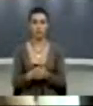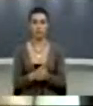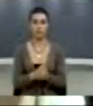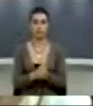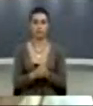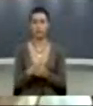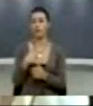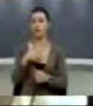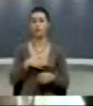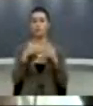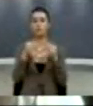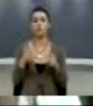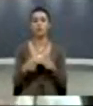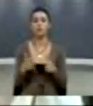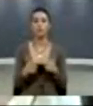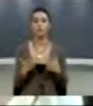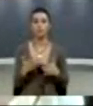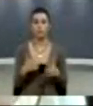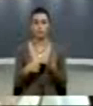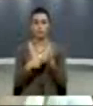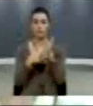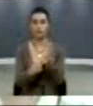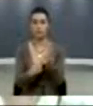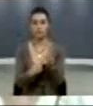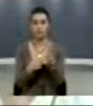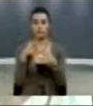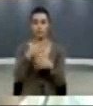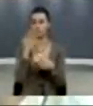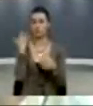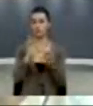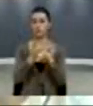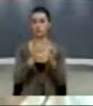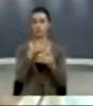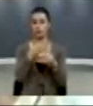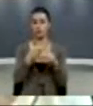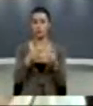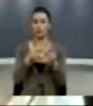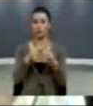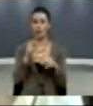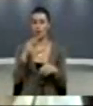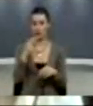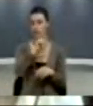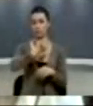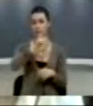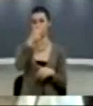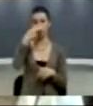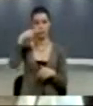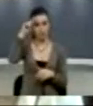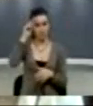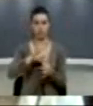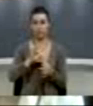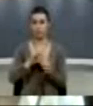arsua pse une po flasë është me tregu që beteja kësharës është në bi subjektet politike, dhe gjithmon ka me metet til,